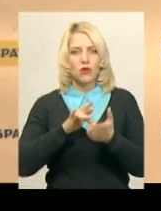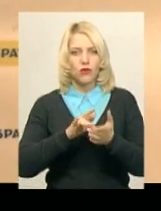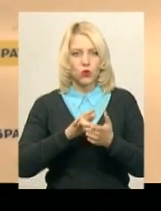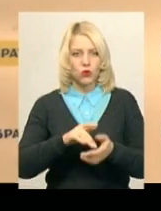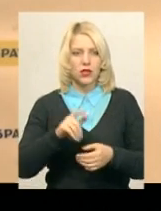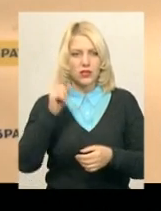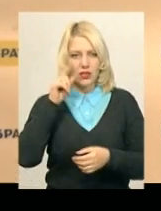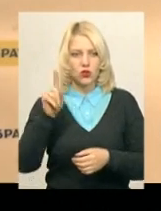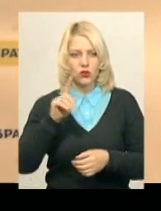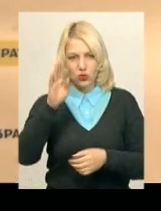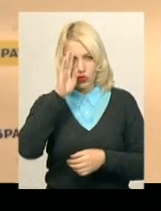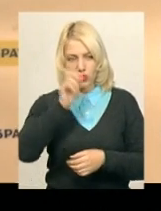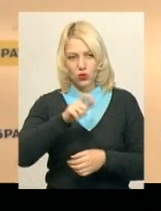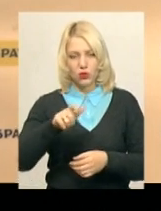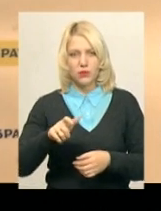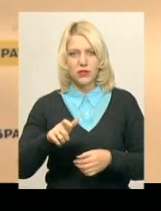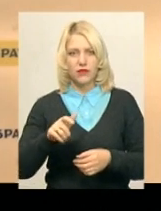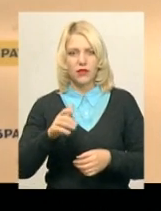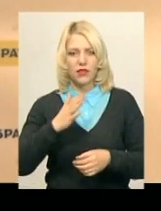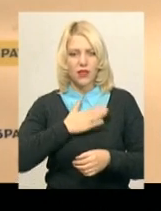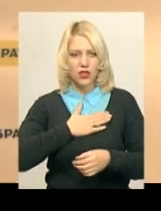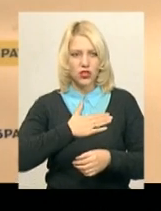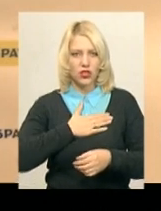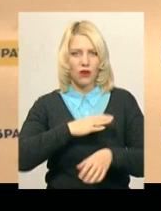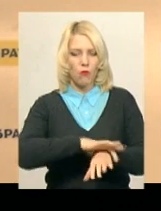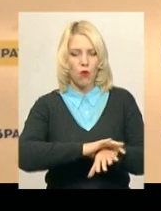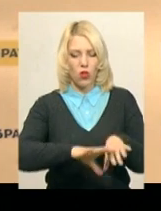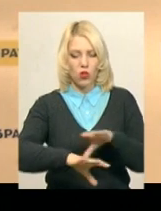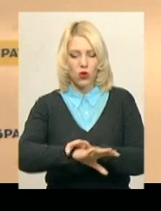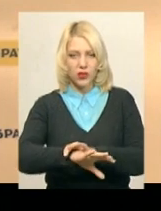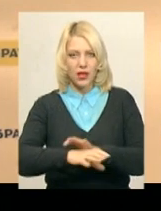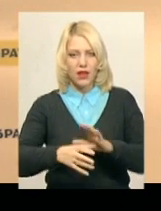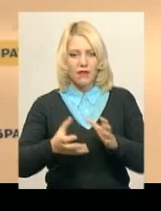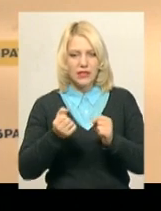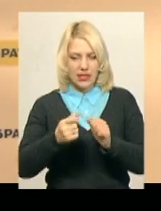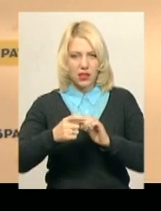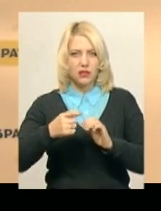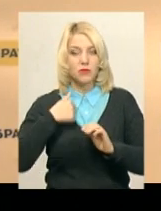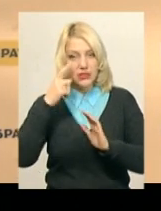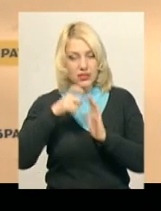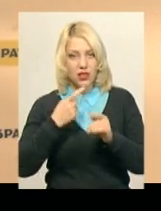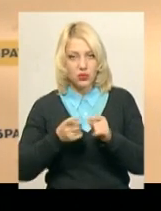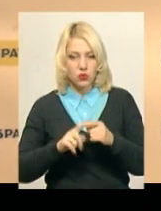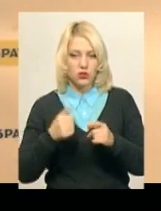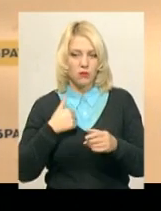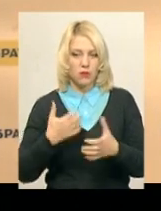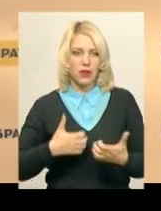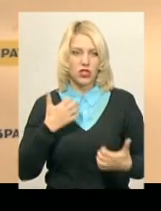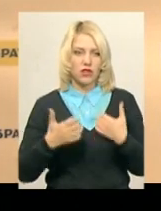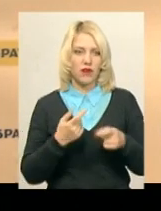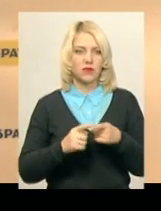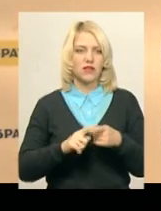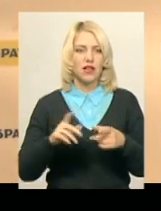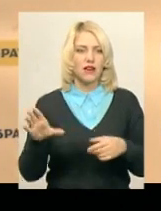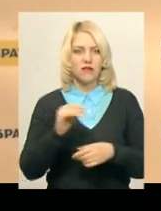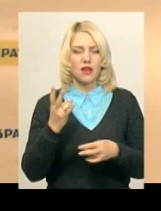сталося наших хлопців, взяли в палон, і ми дуже за це переживаємо. І всі